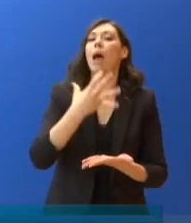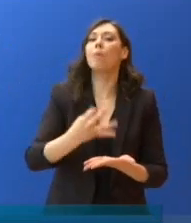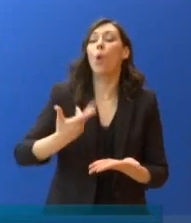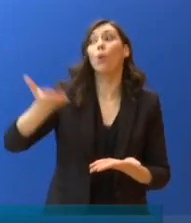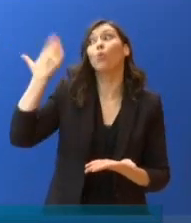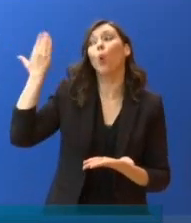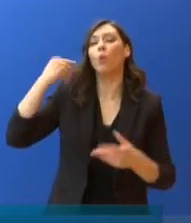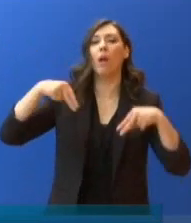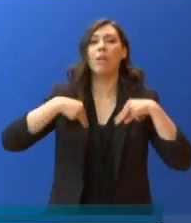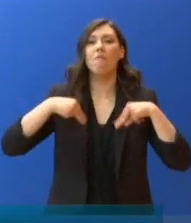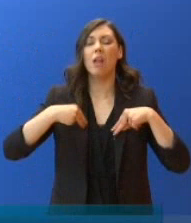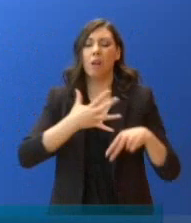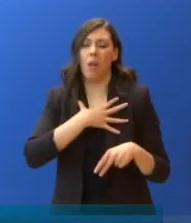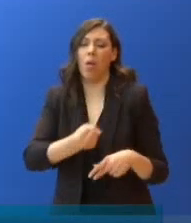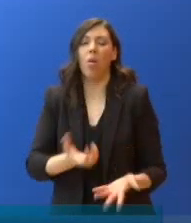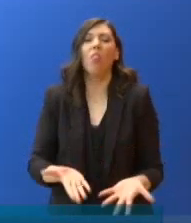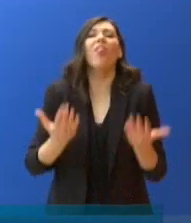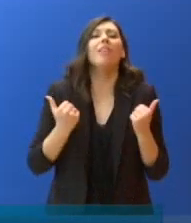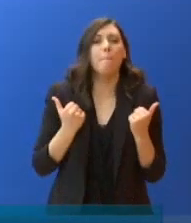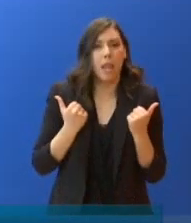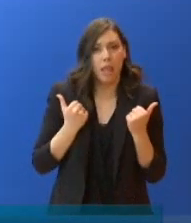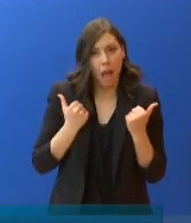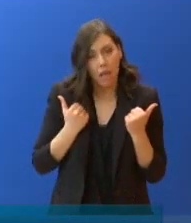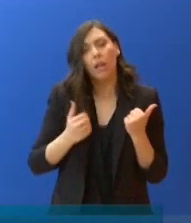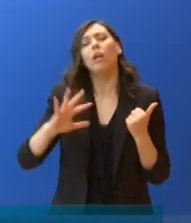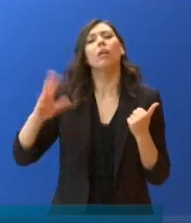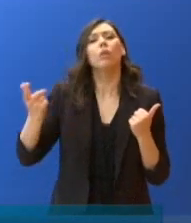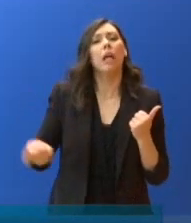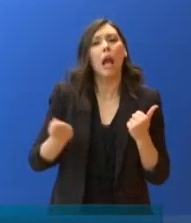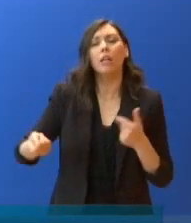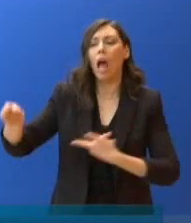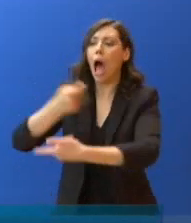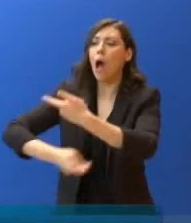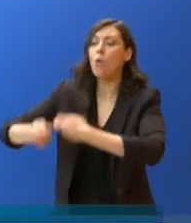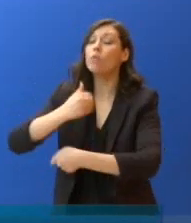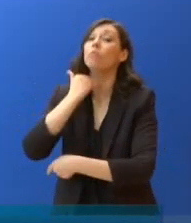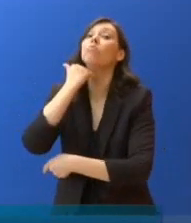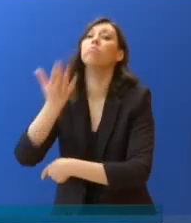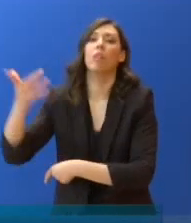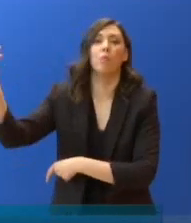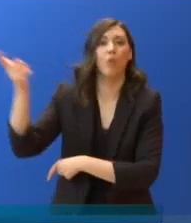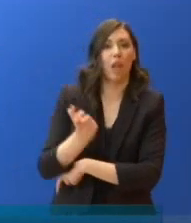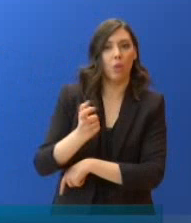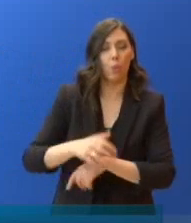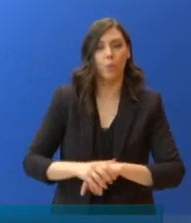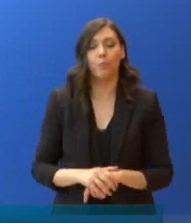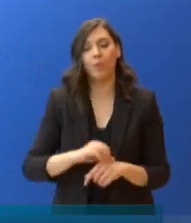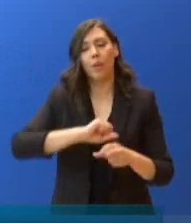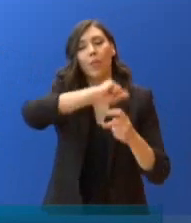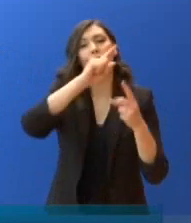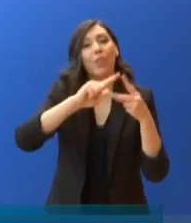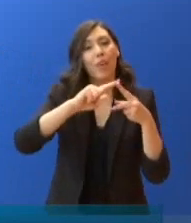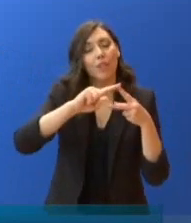προσφύγει στις αγορές για να δανειστεί με λογικό επιτόκιο. Ο δεύτερος και ο τρίτος όροφος αποτελούνται από τα υπόλοιπα ποσά,